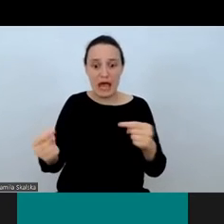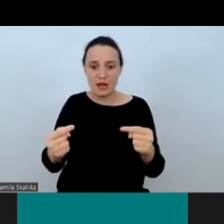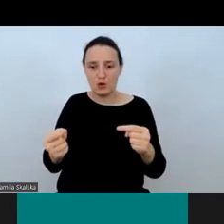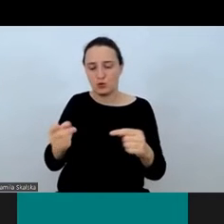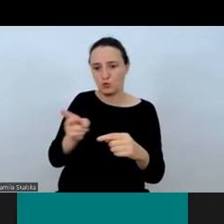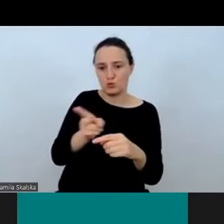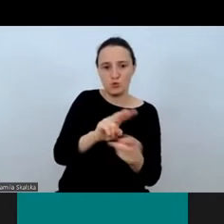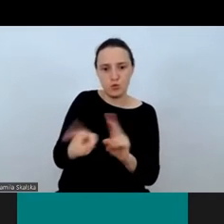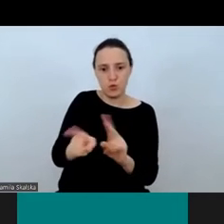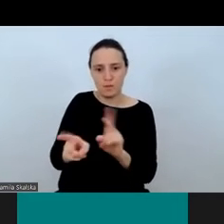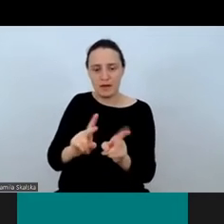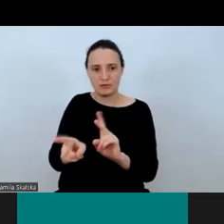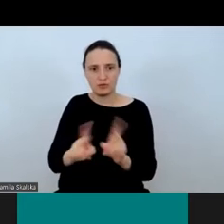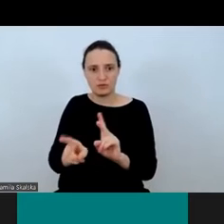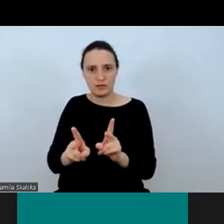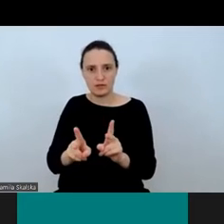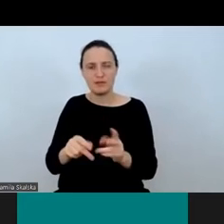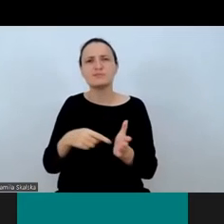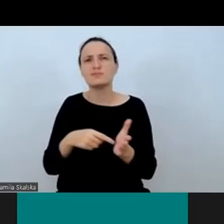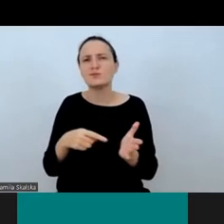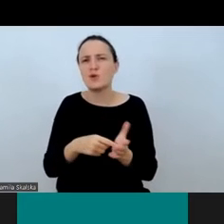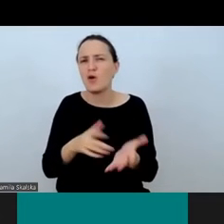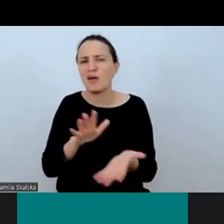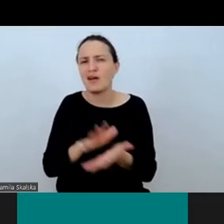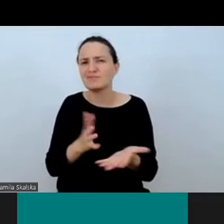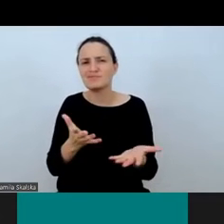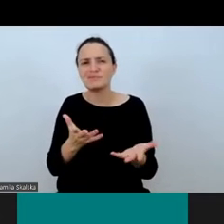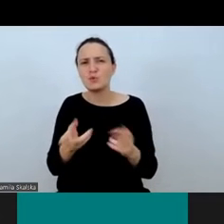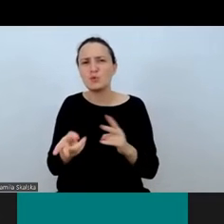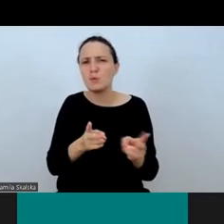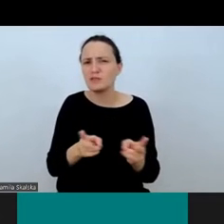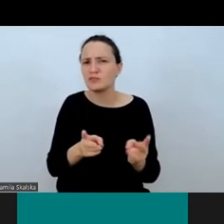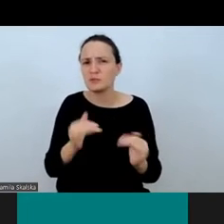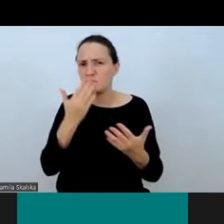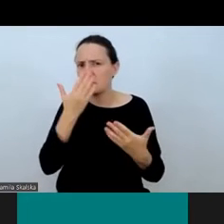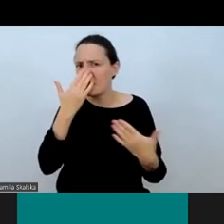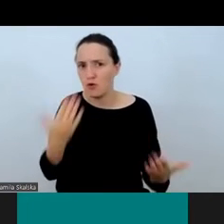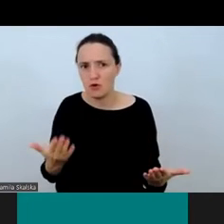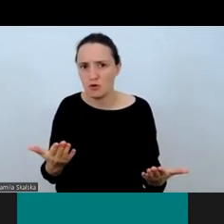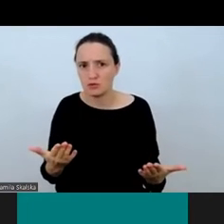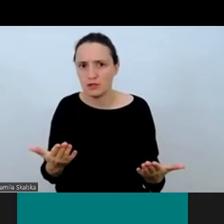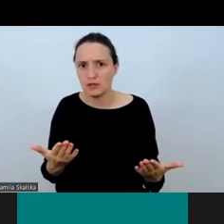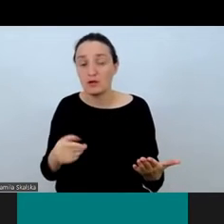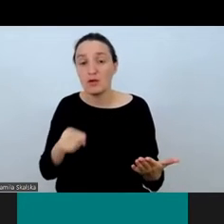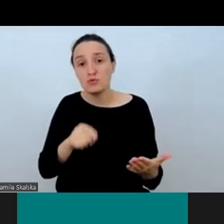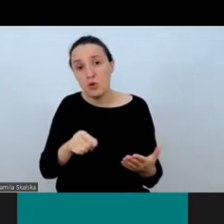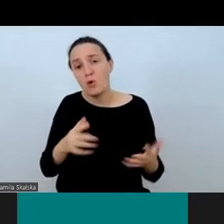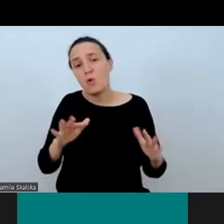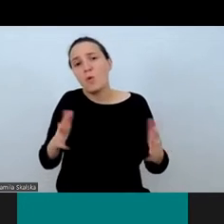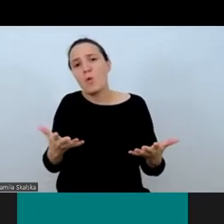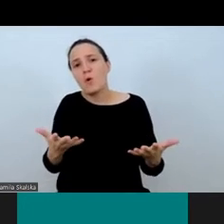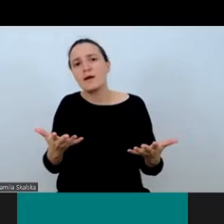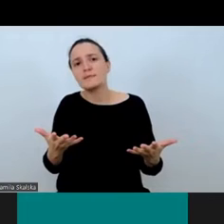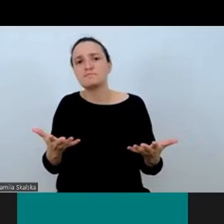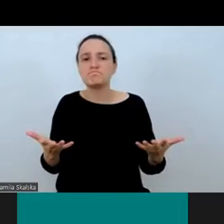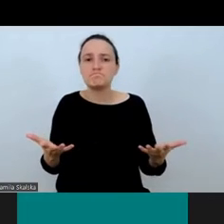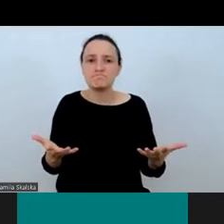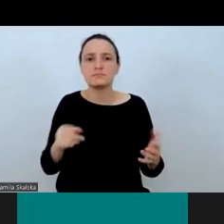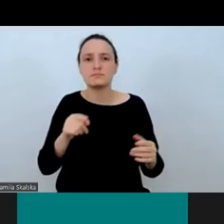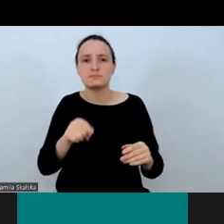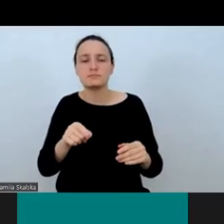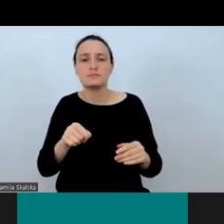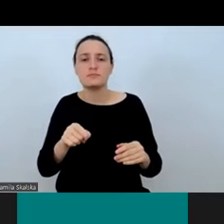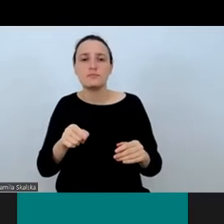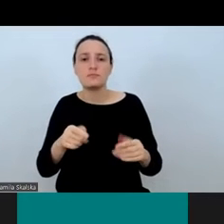To typ tłumaczenia, który polega na przekładzie